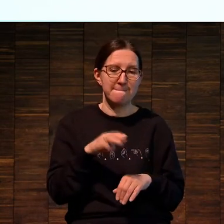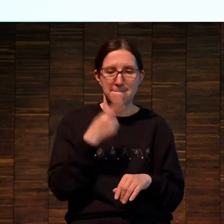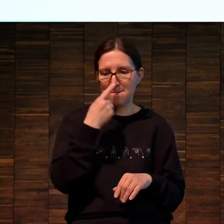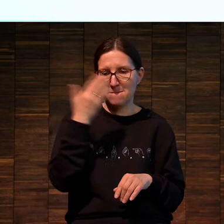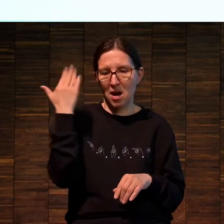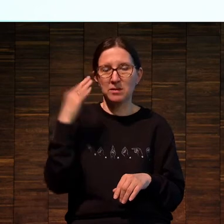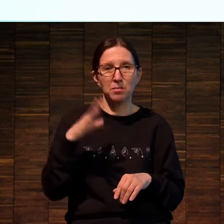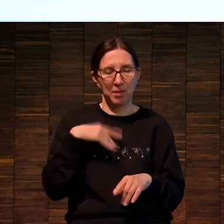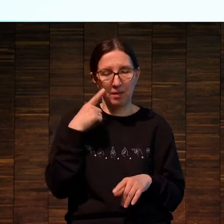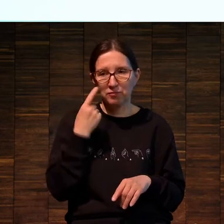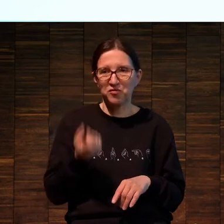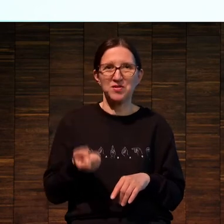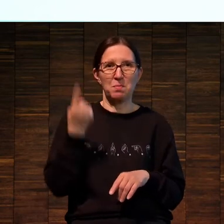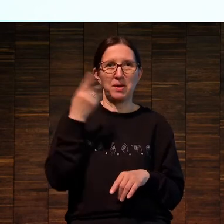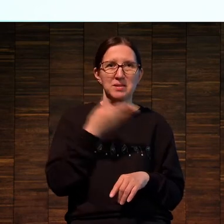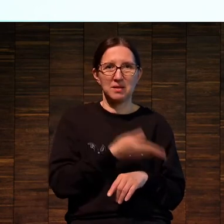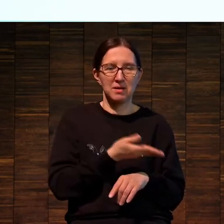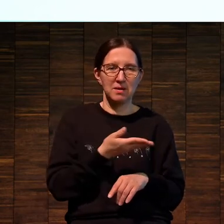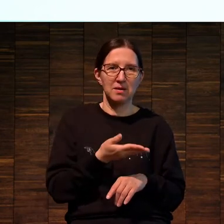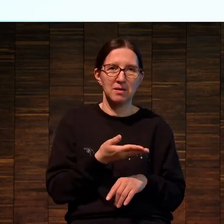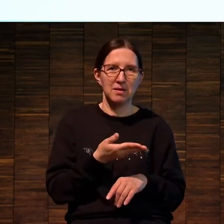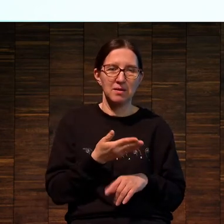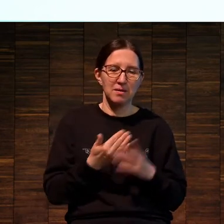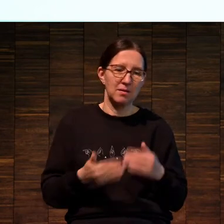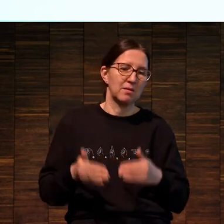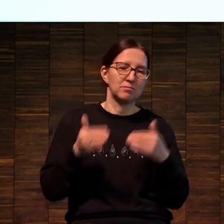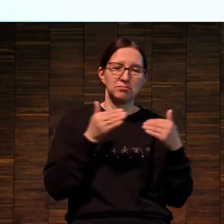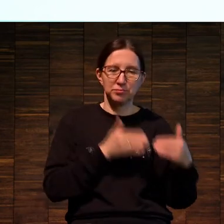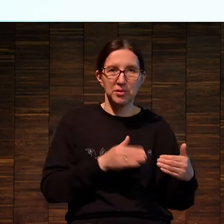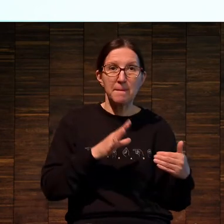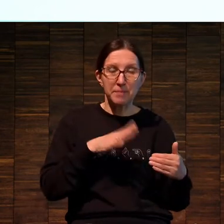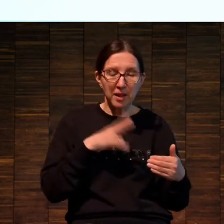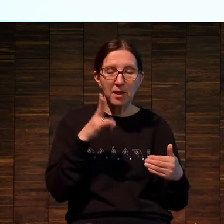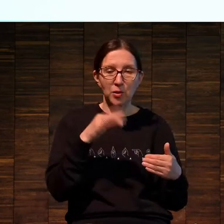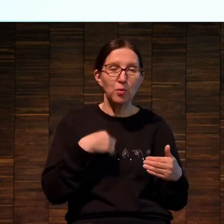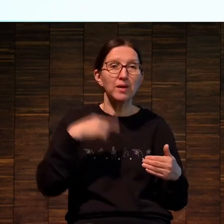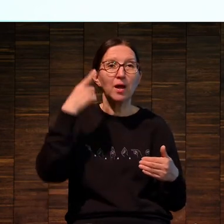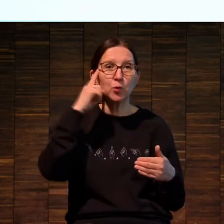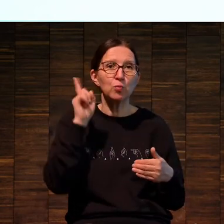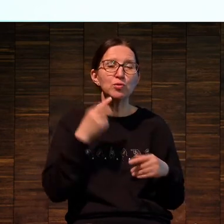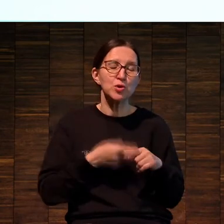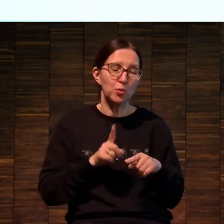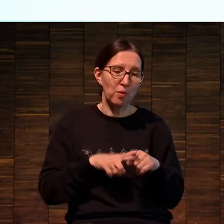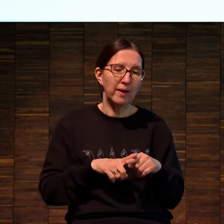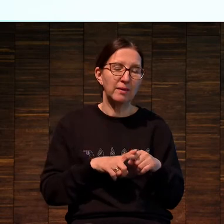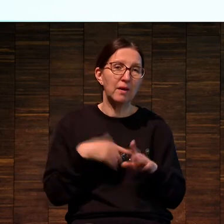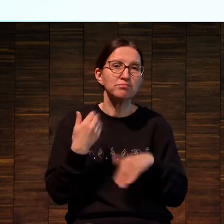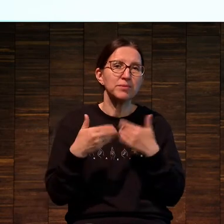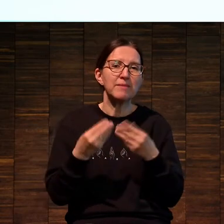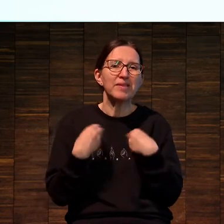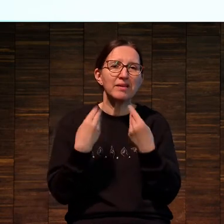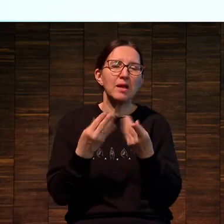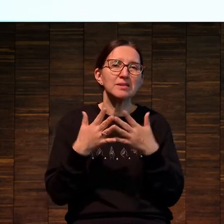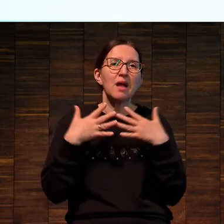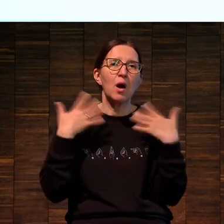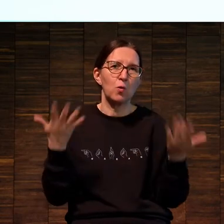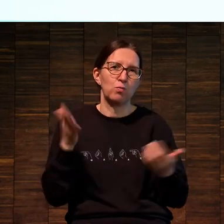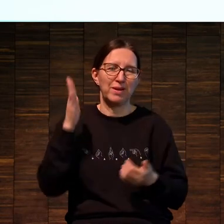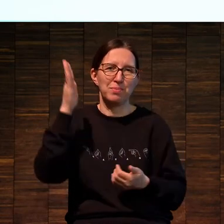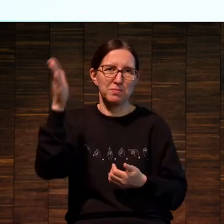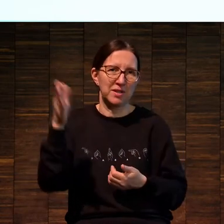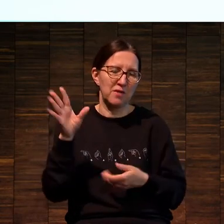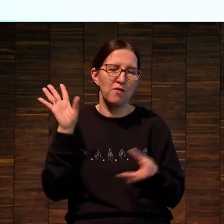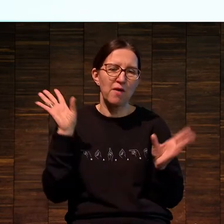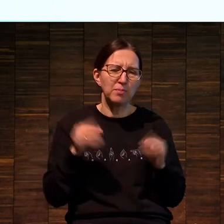всплеск с отскоком естественным. Но я думаю, что это как бы это раскрывает огромные перспективы